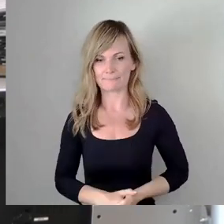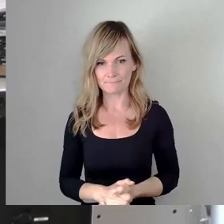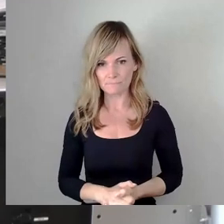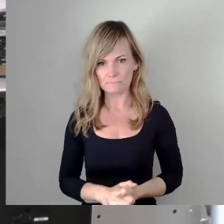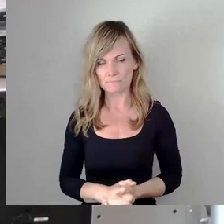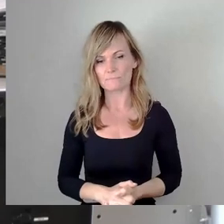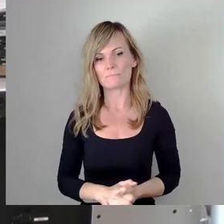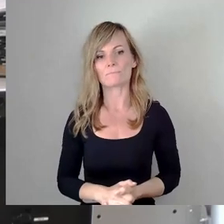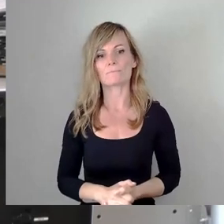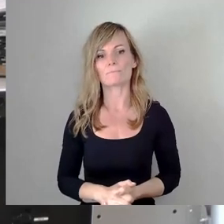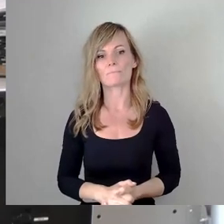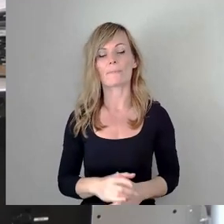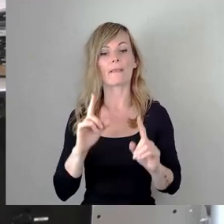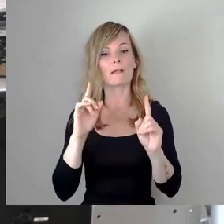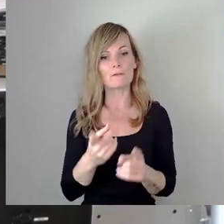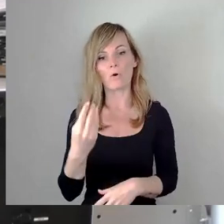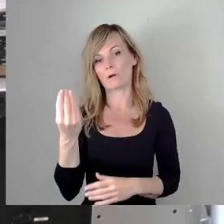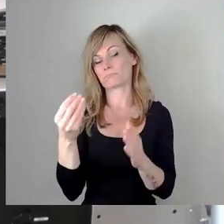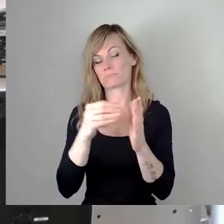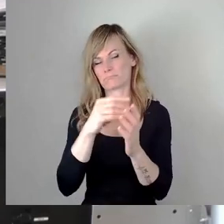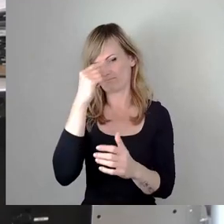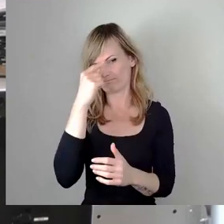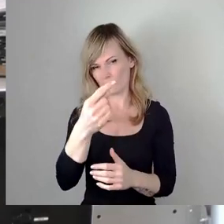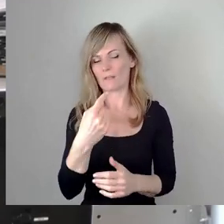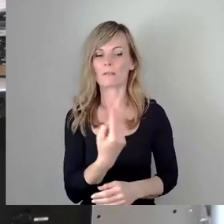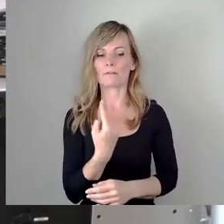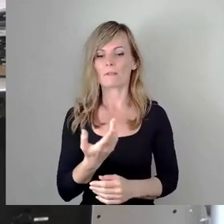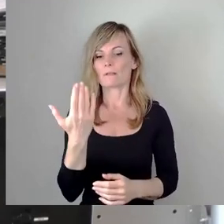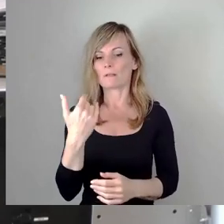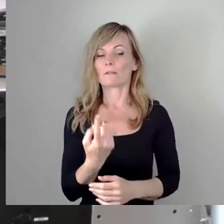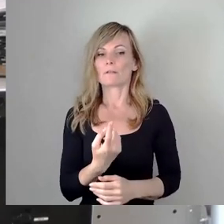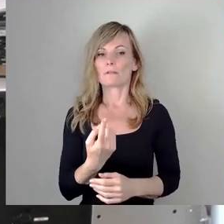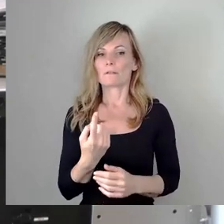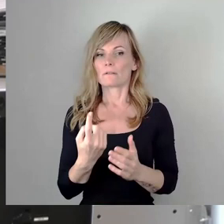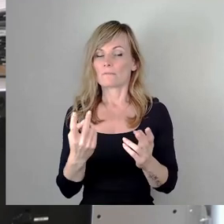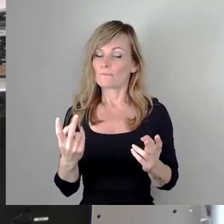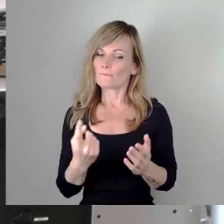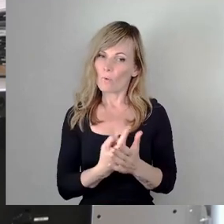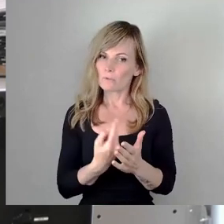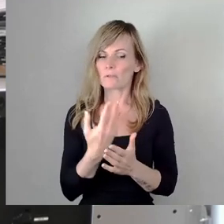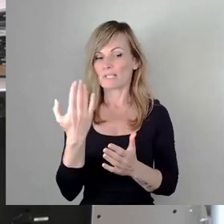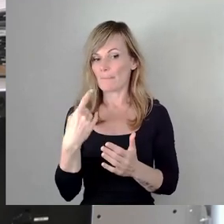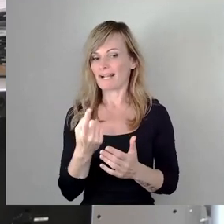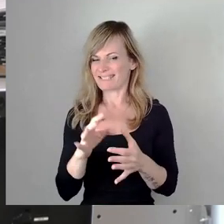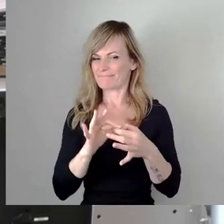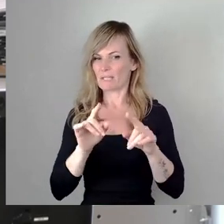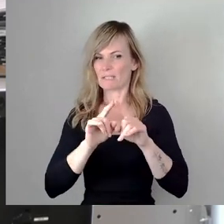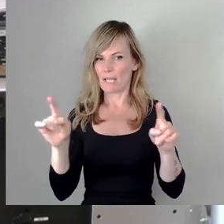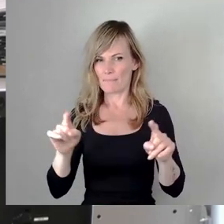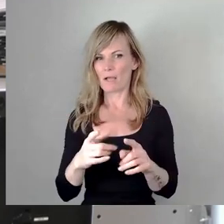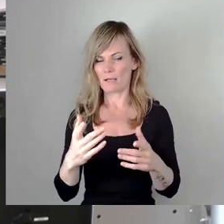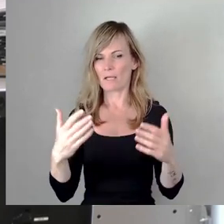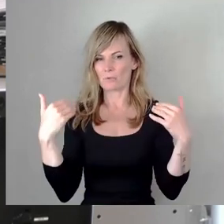Und was noch zu bedenken ist, wir hatten ursprünglich gefordert, wo es um die Turnhalle ging, mit dem Bau der Turnhalle und mit dieser